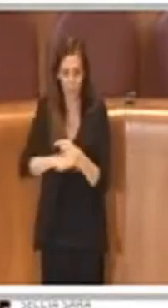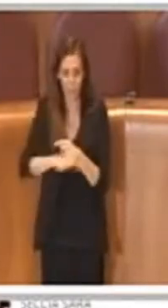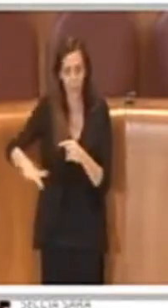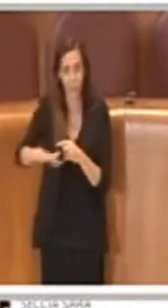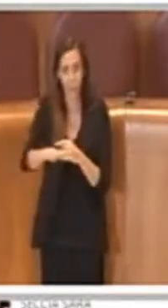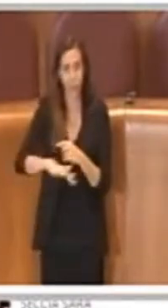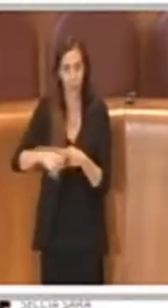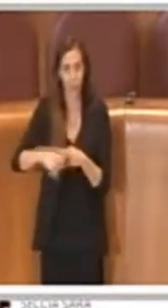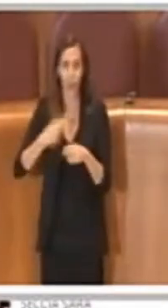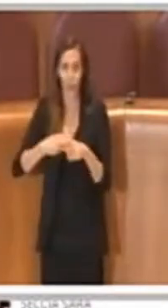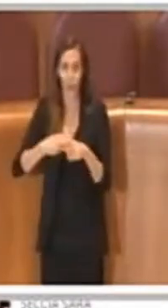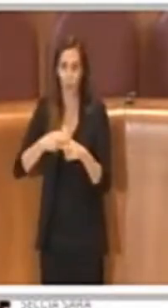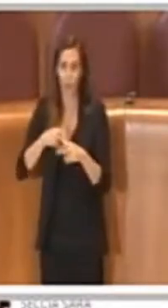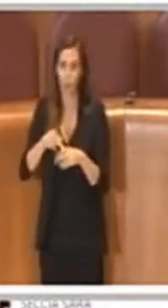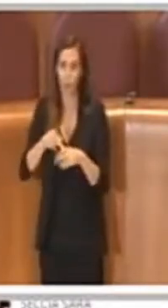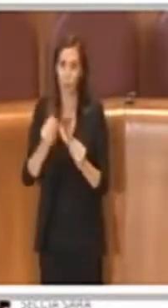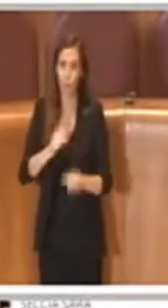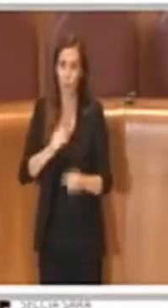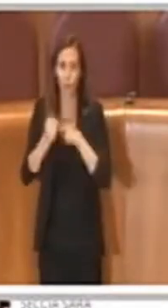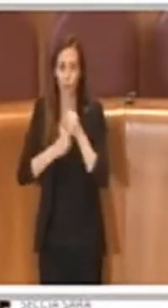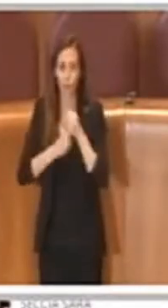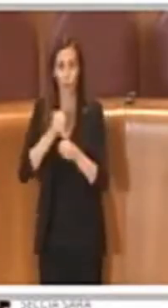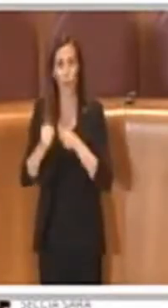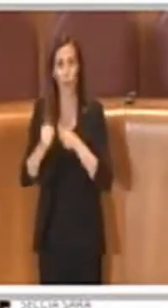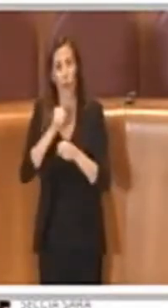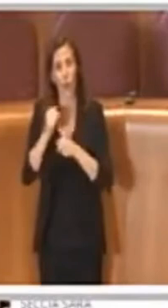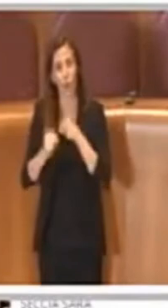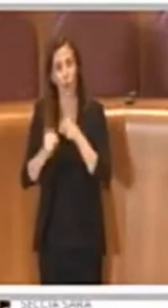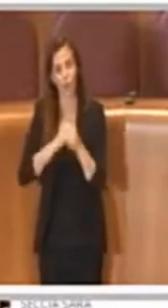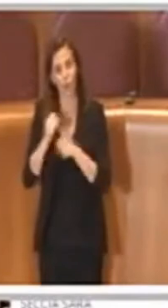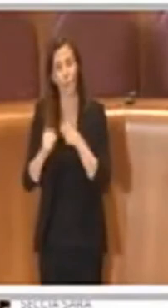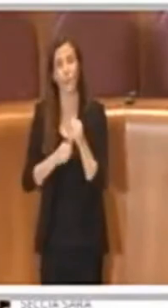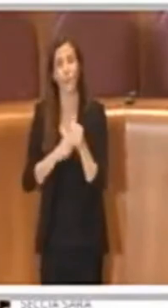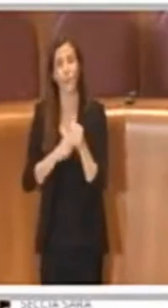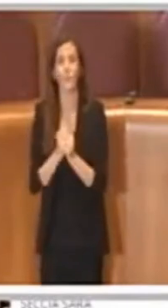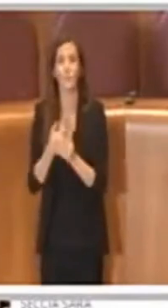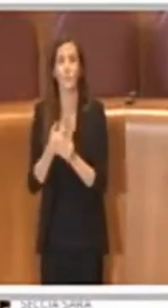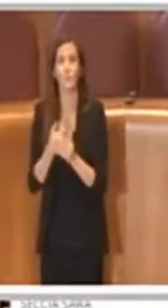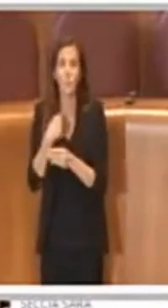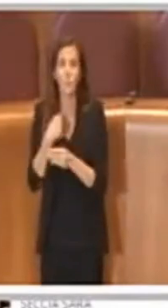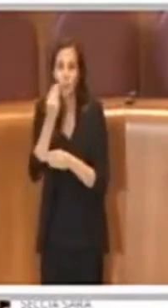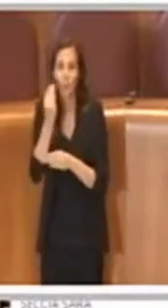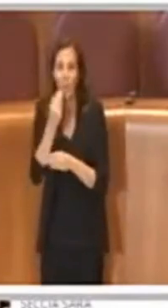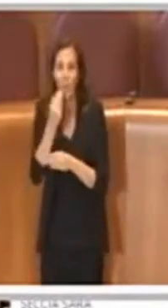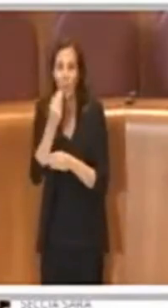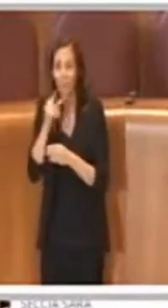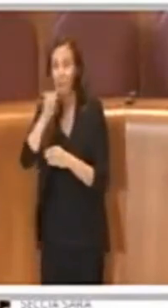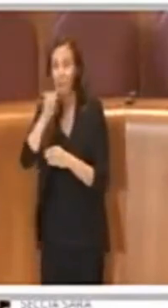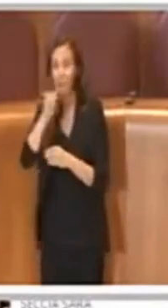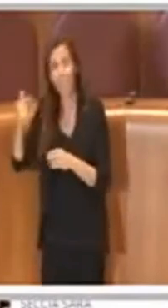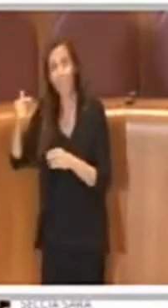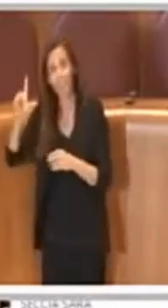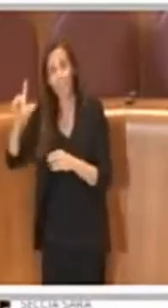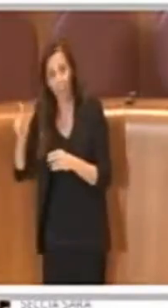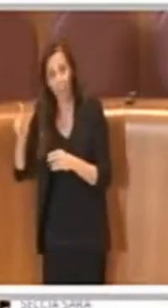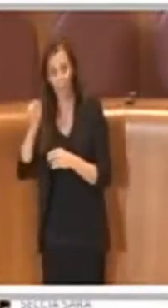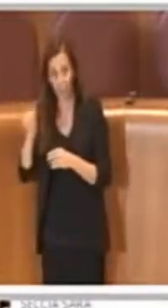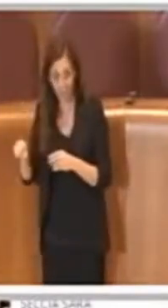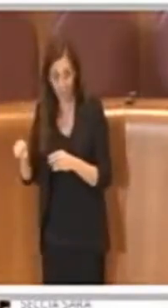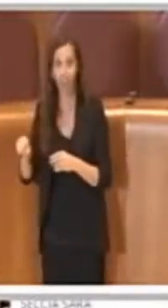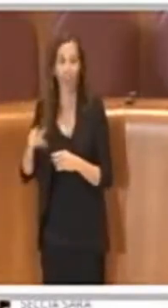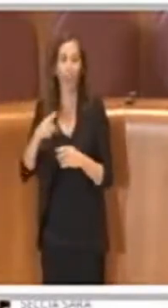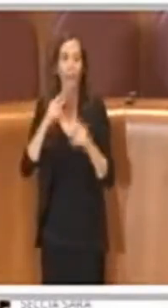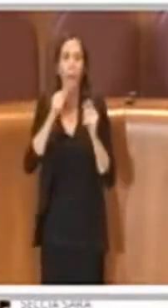Roma che sta soffrendo un po' di più. L'unica cosa è che noi siamo convinti che le due cose siano assolutamente scollegate rispetto alla